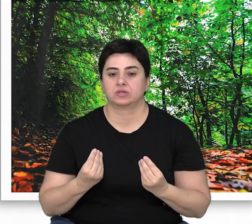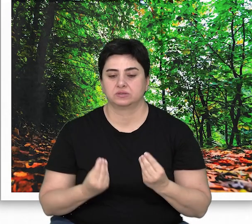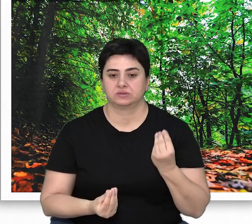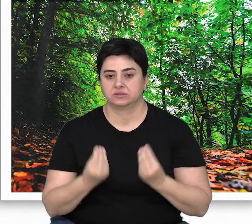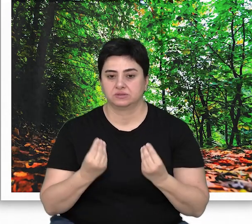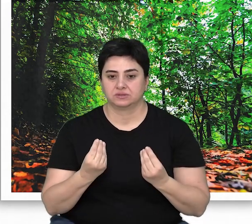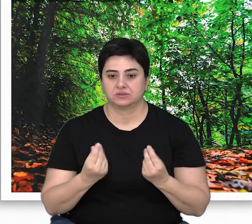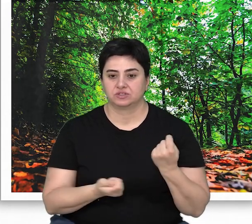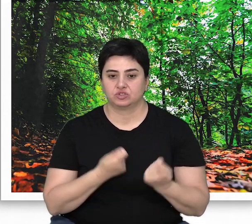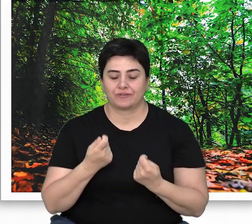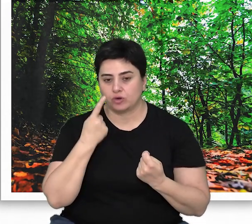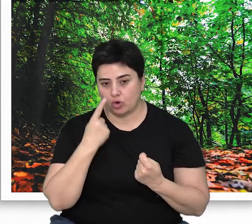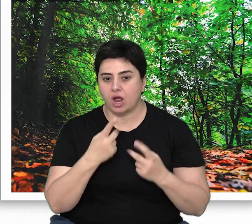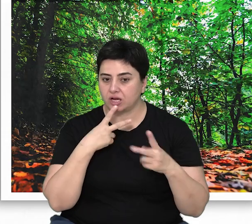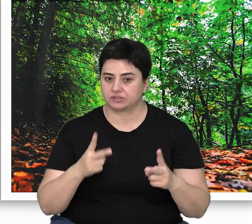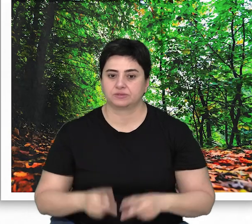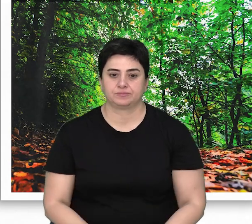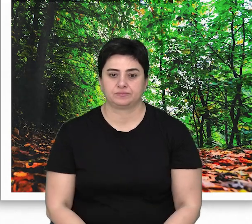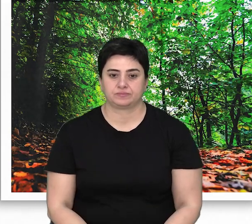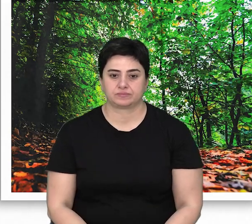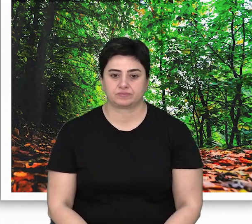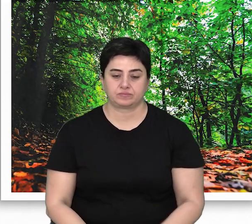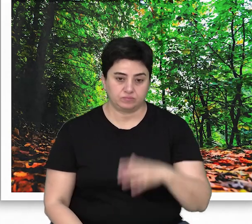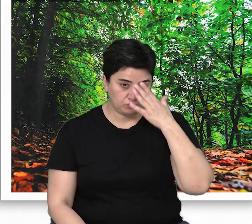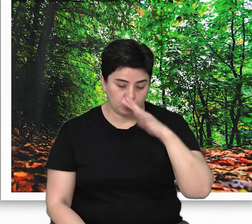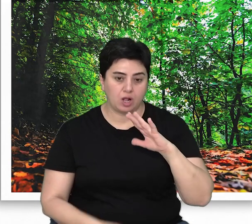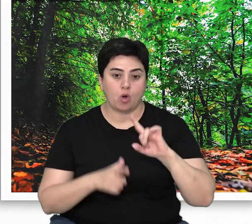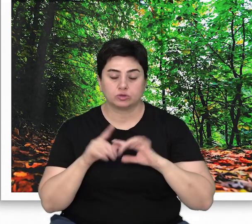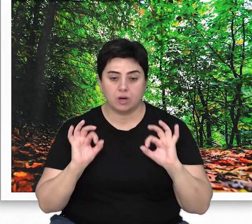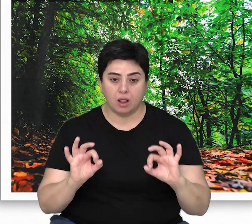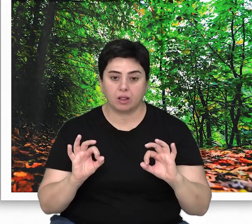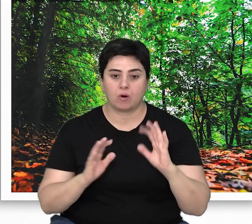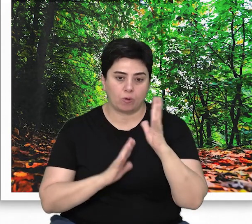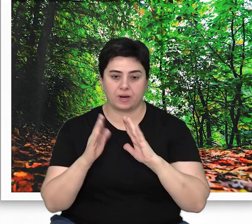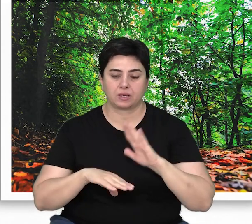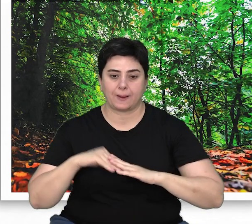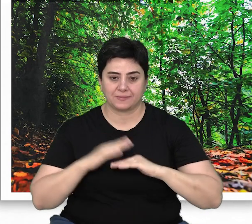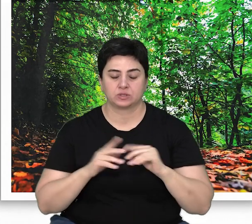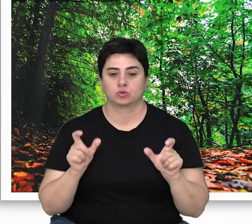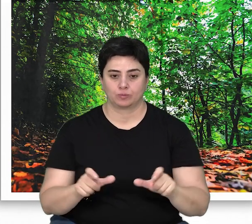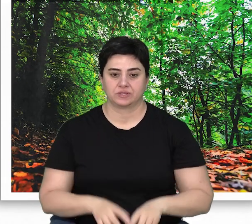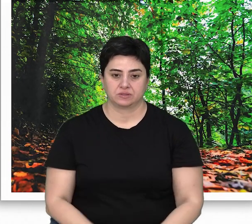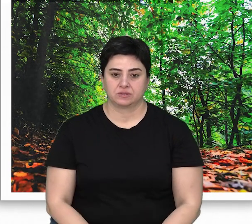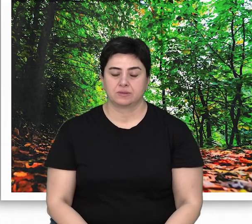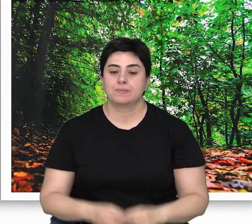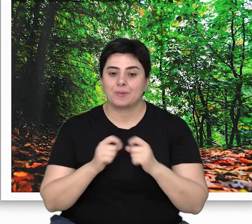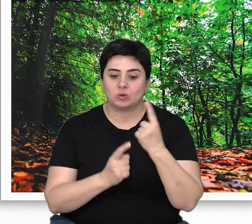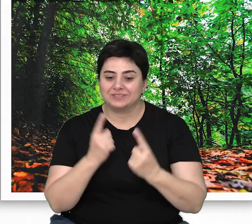özelliklerin ortaya koyduğu işlevler şöyle açıklanabilir. Doğal orijinal orman yapısının korunması,